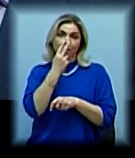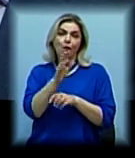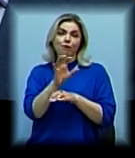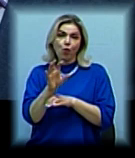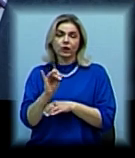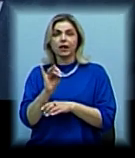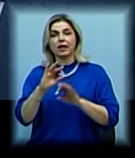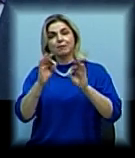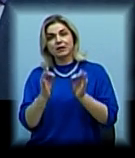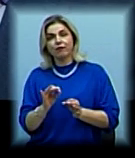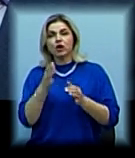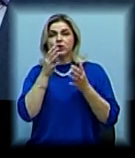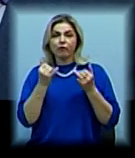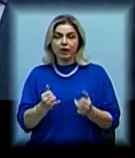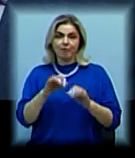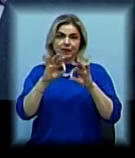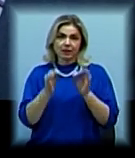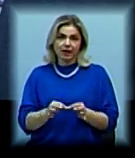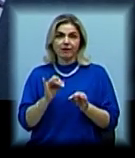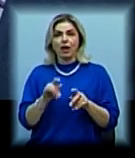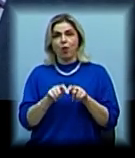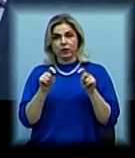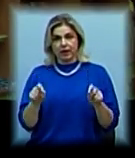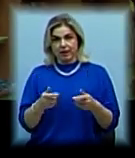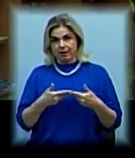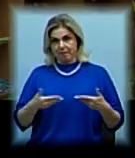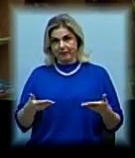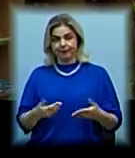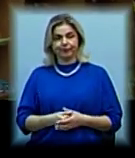подивитися мистецтво чи сучасне мистецтво. Міг відкрити для цього.